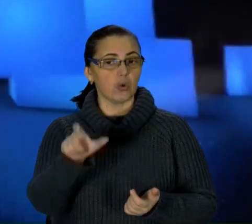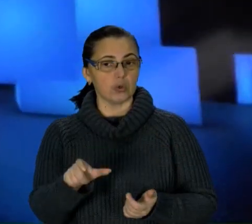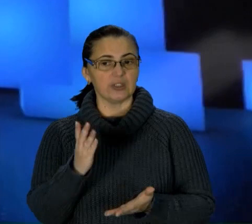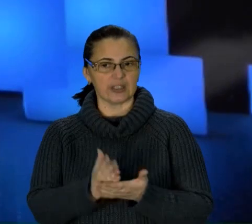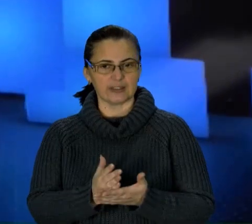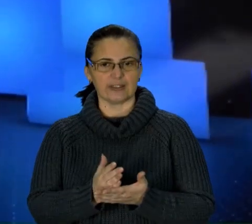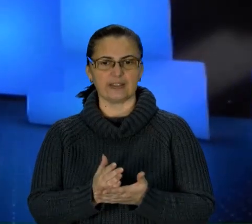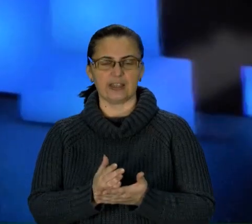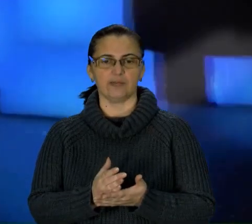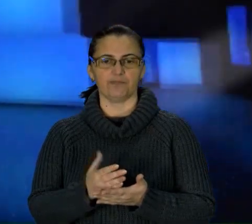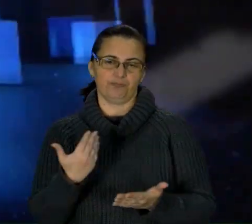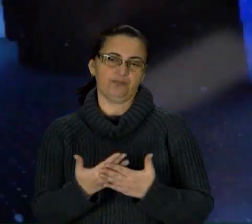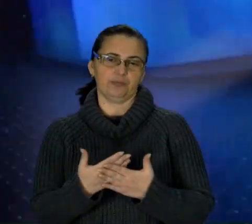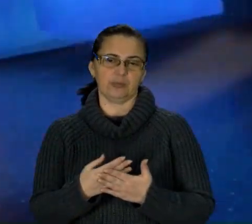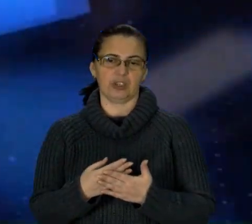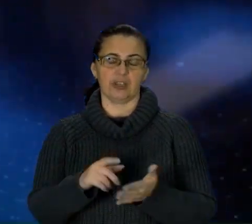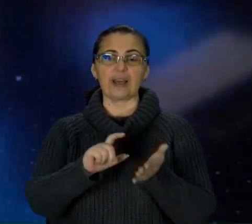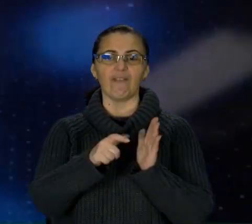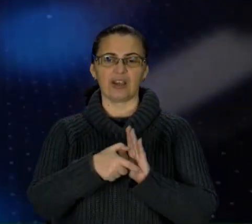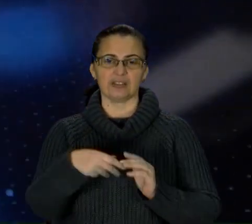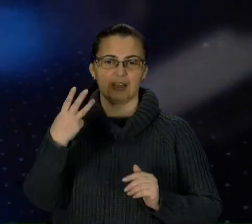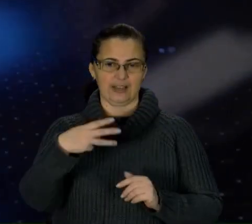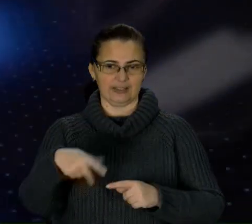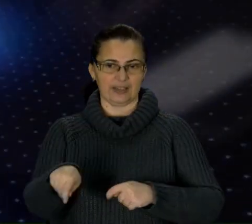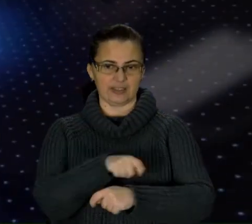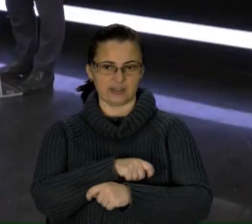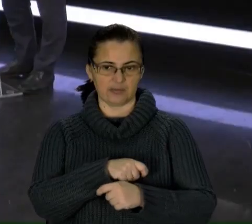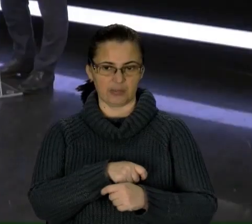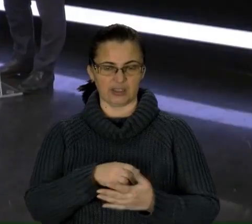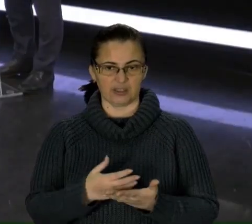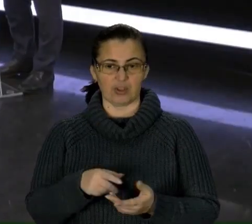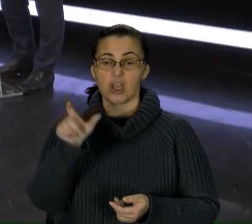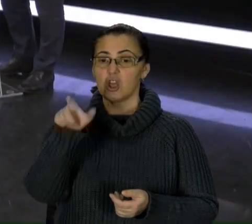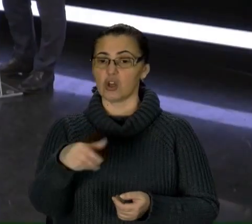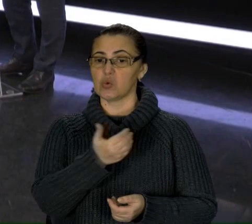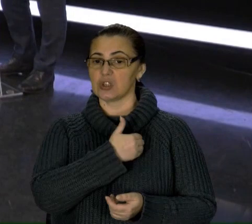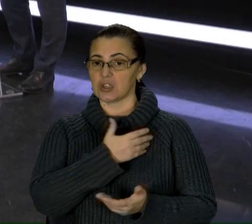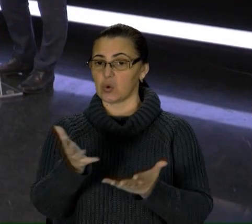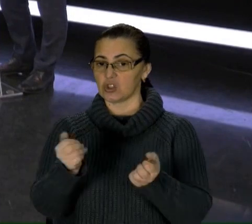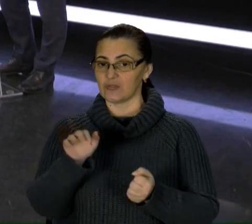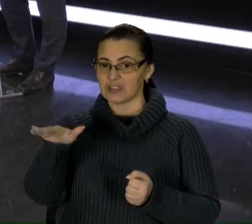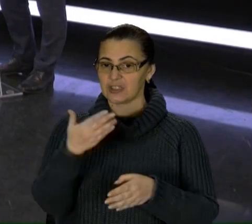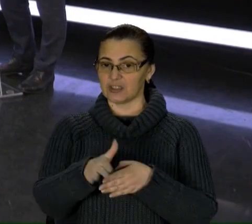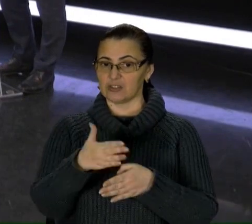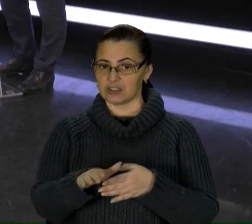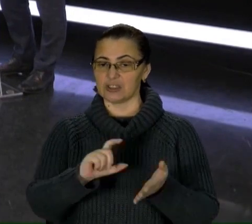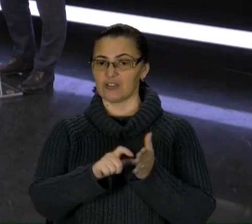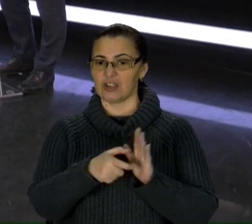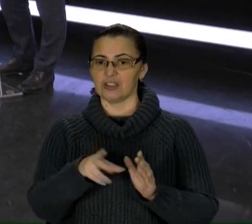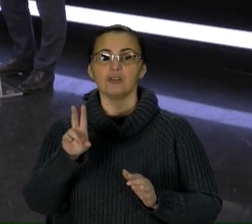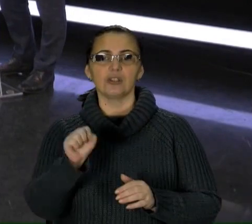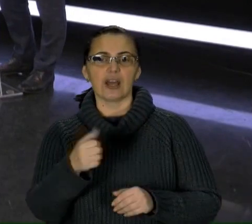30 квадратів. Уявімо, 30 квадратів і вона хоче взяти в кредит квартиру на 50